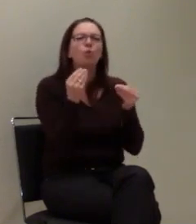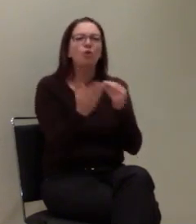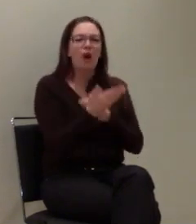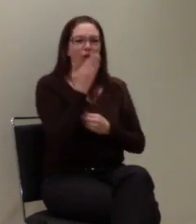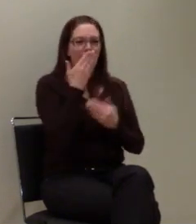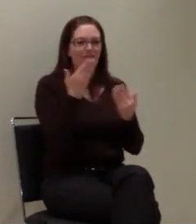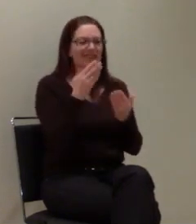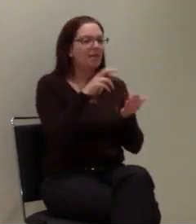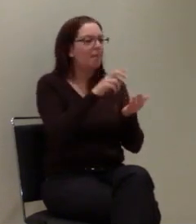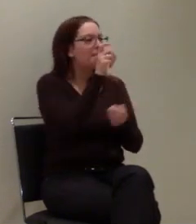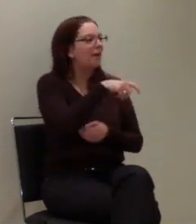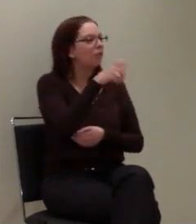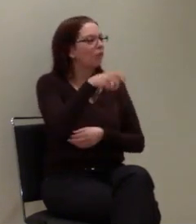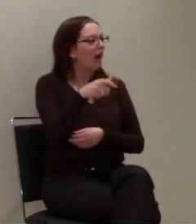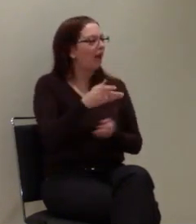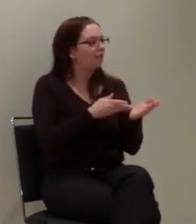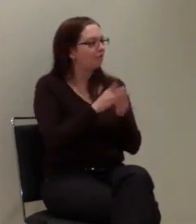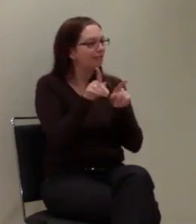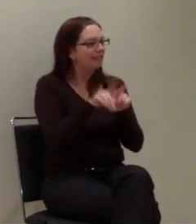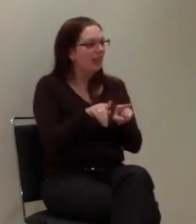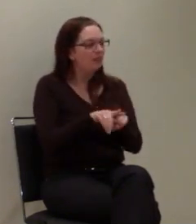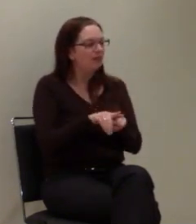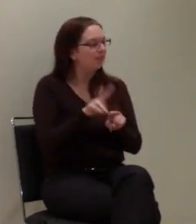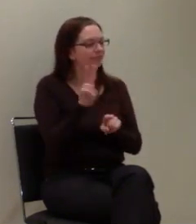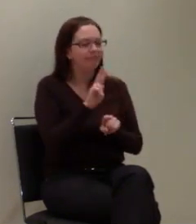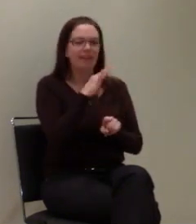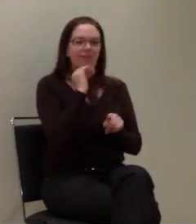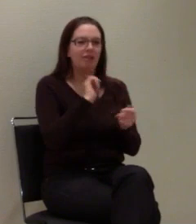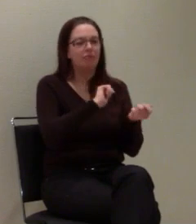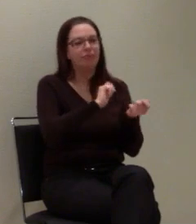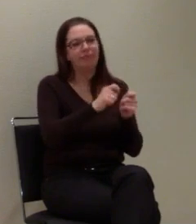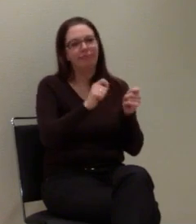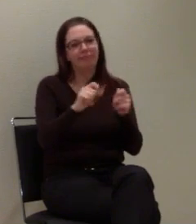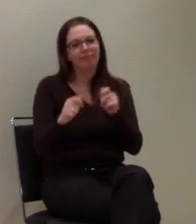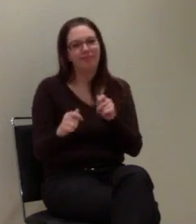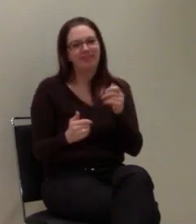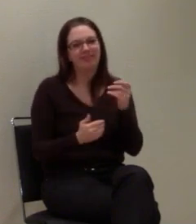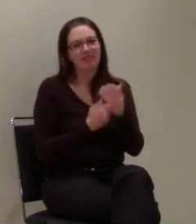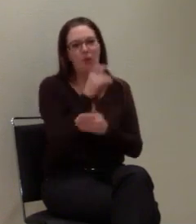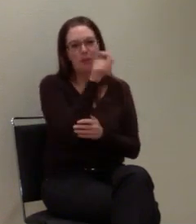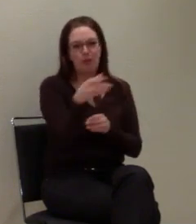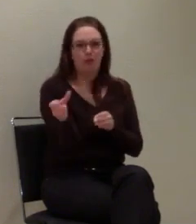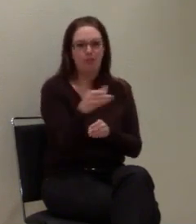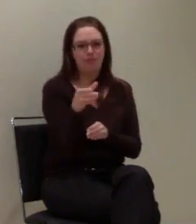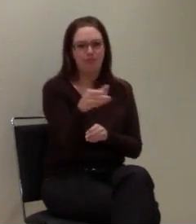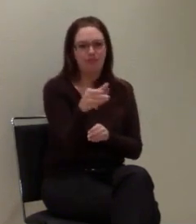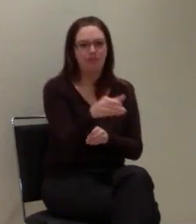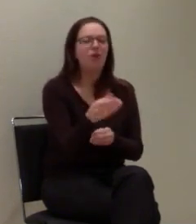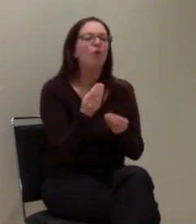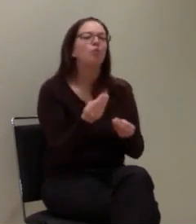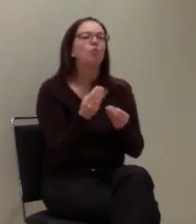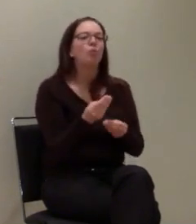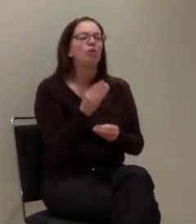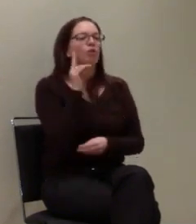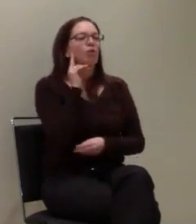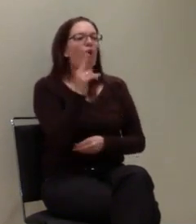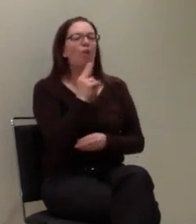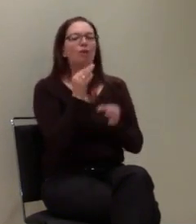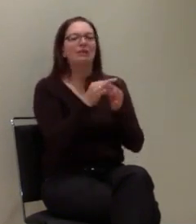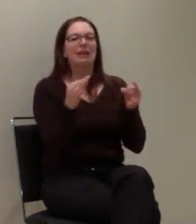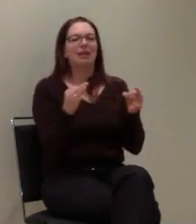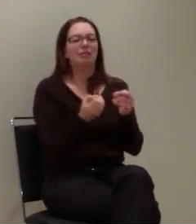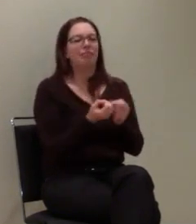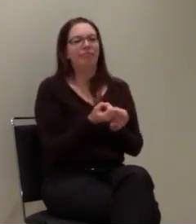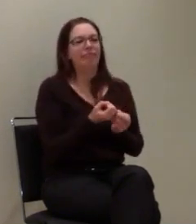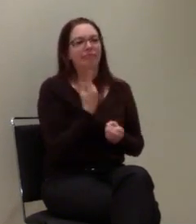sich da anzupassen, weil ein Gehörloser wirklich Sätze von sich gibt. Das ist jetzt zum Beispiel, wir sagen, ein Mann liegt unter